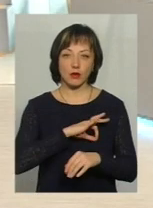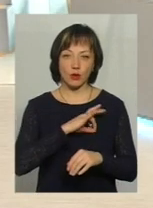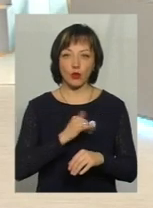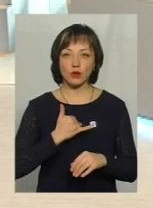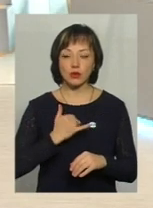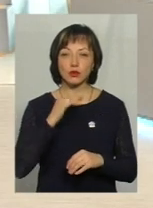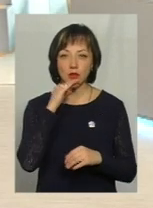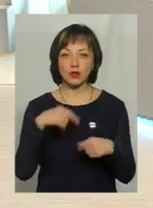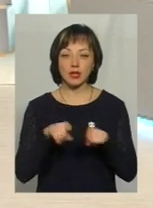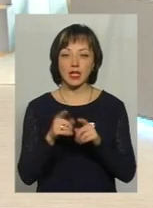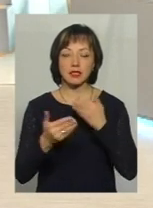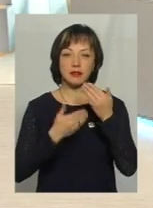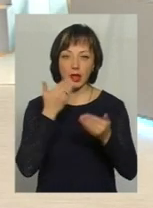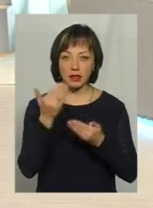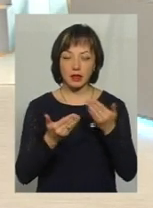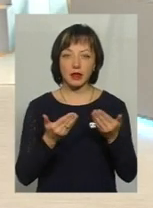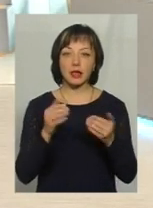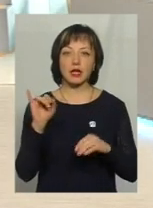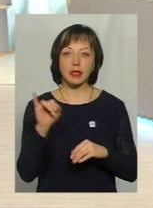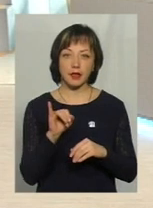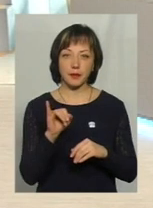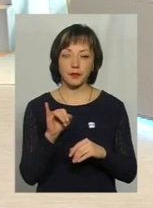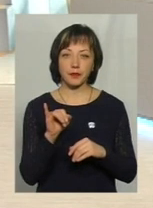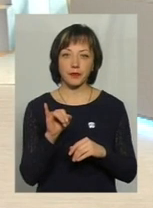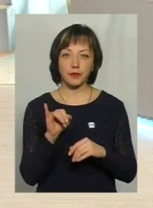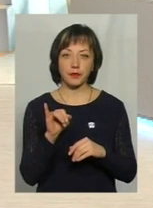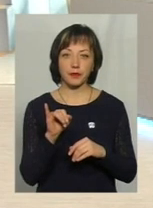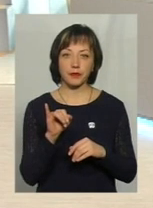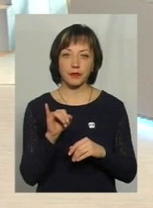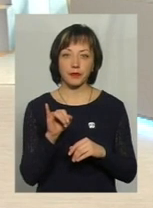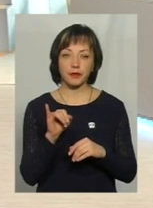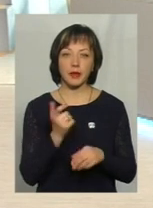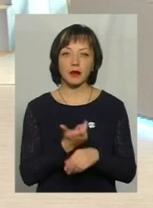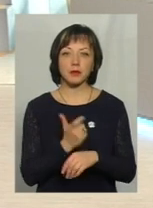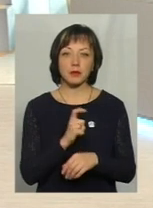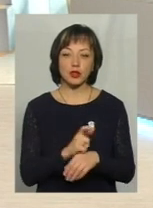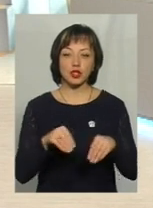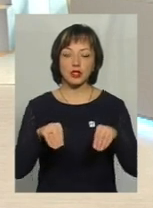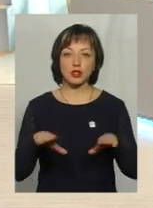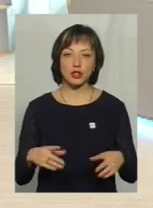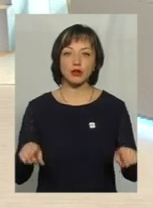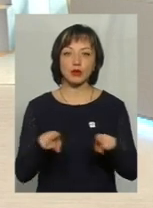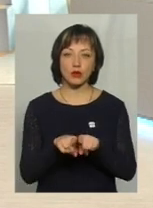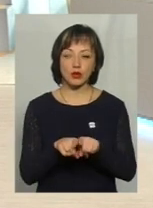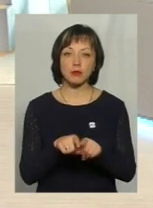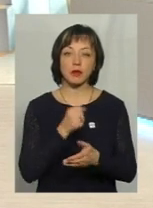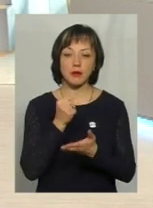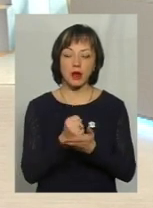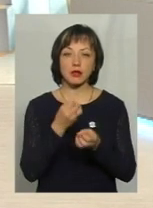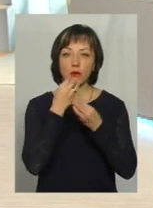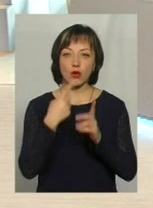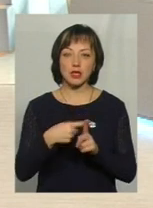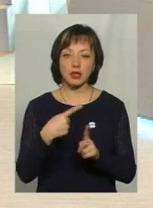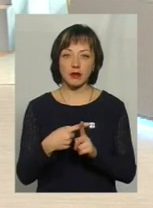нас достатньо таких звернень, і більшість рішень теж приймається позитивно.